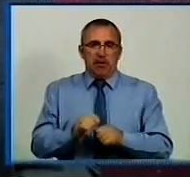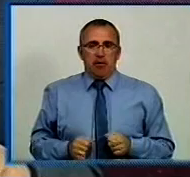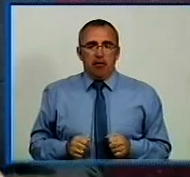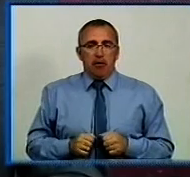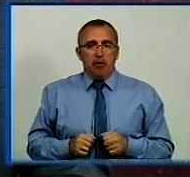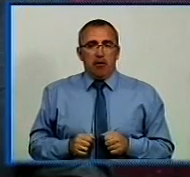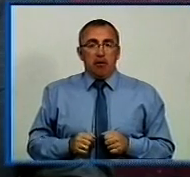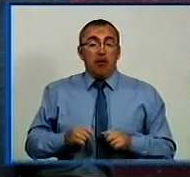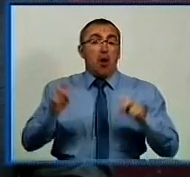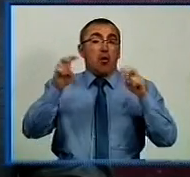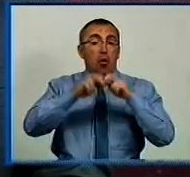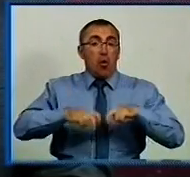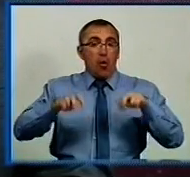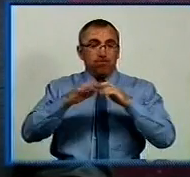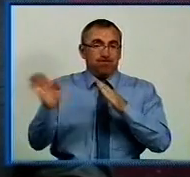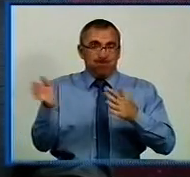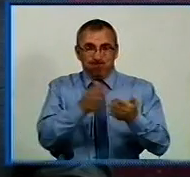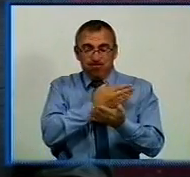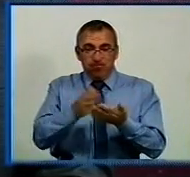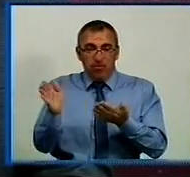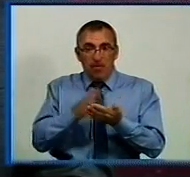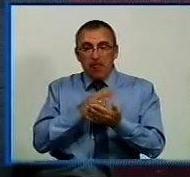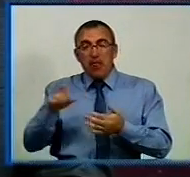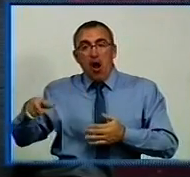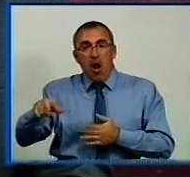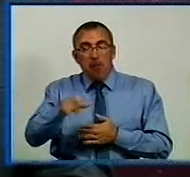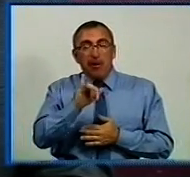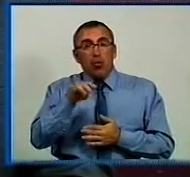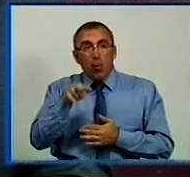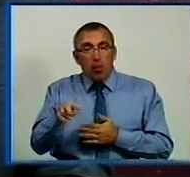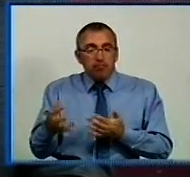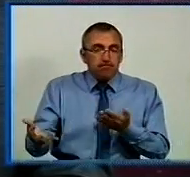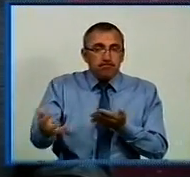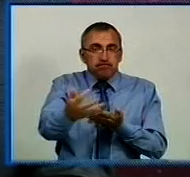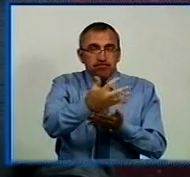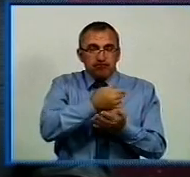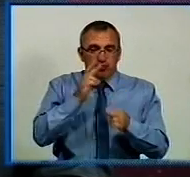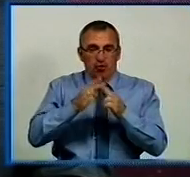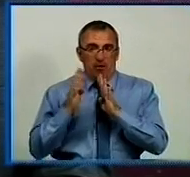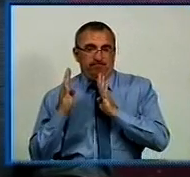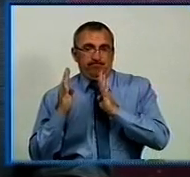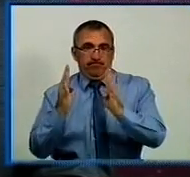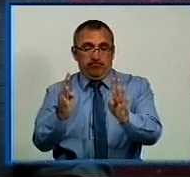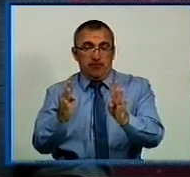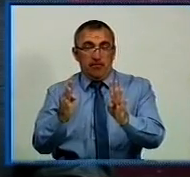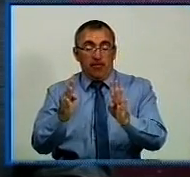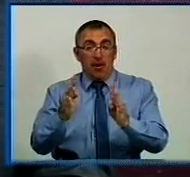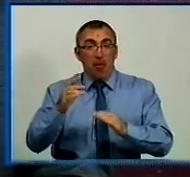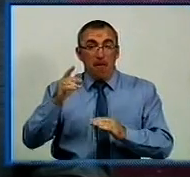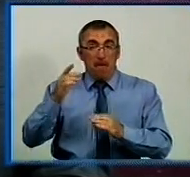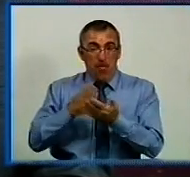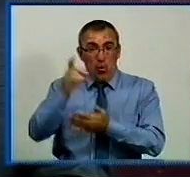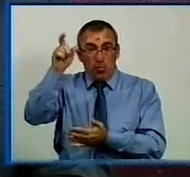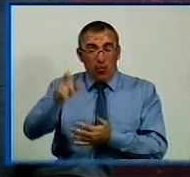Майже розібрали з набережною, здовж інгулу продовжує зникати металевий паркан. Ще кілька місяців тому посадовці